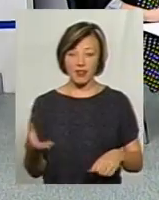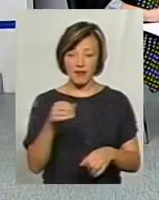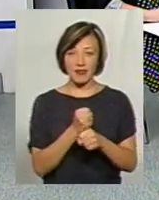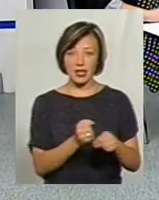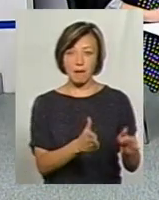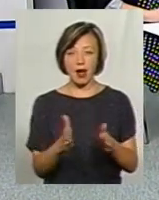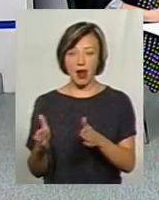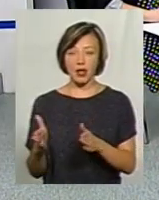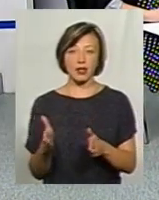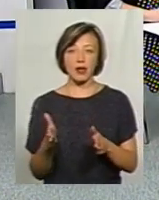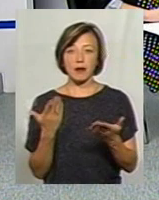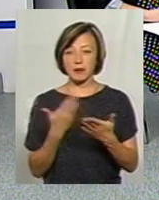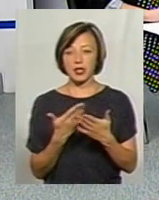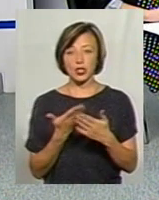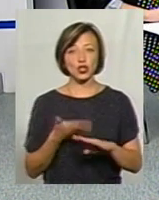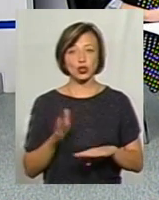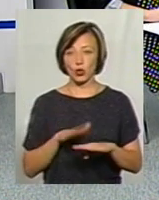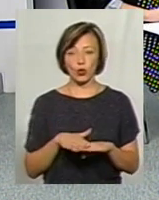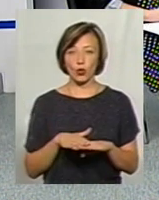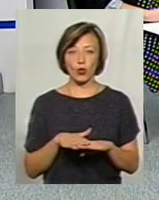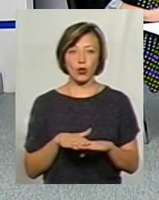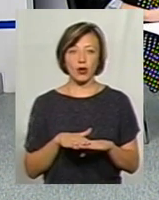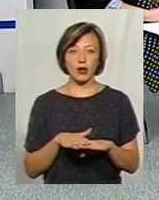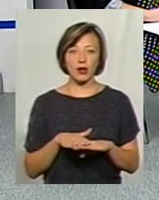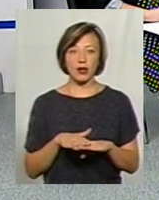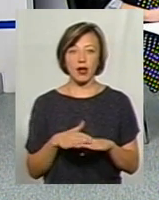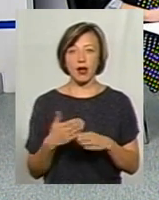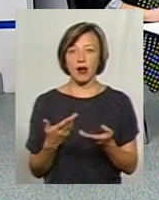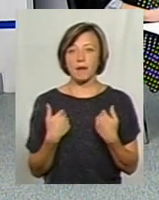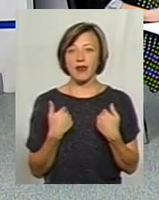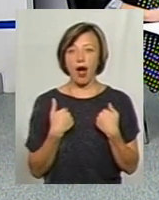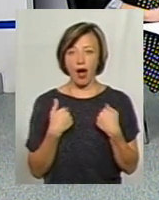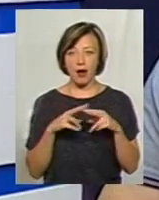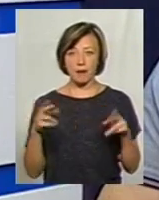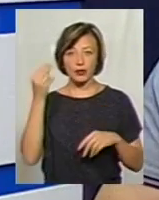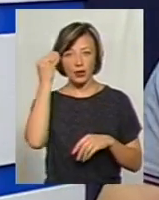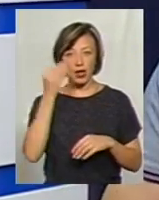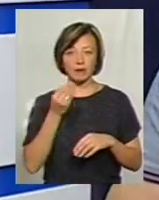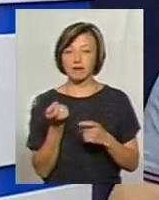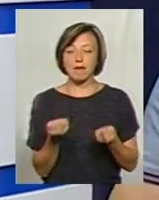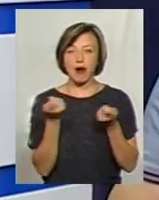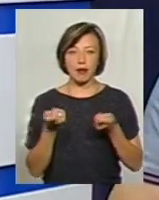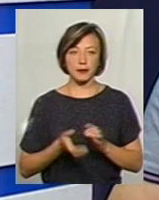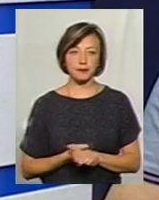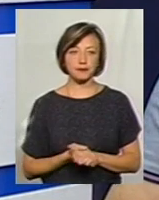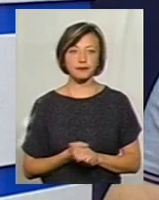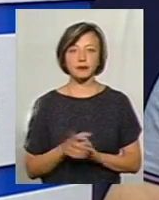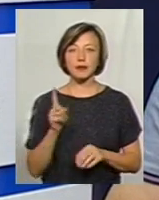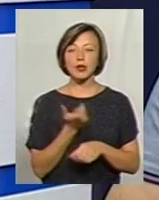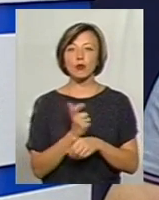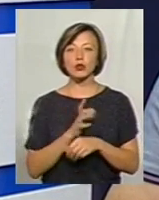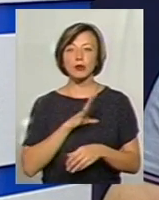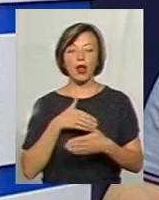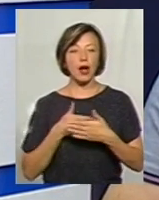порядок, тому, що в нього, допустим, тяжело. Таких, як я, єдиномишленників, єдиниці. К сожалению, так. Щоб більше було